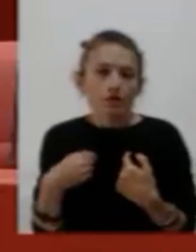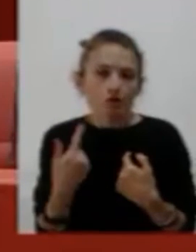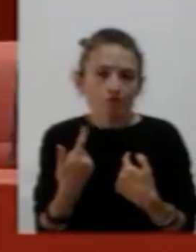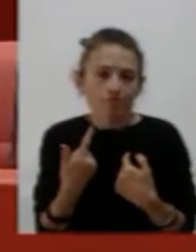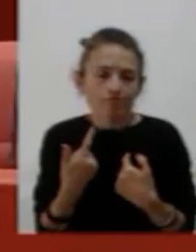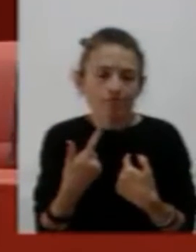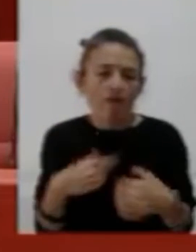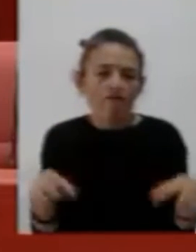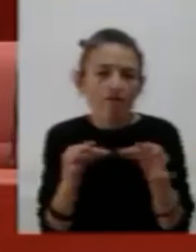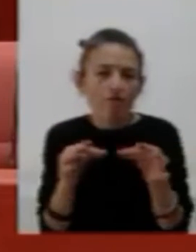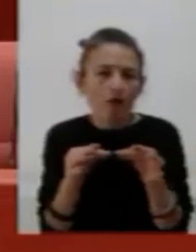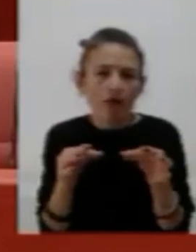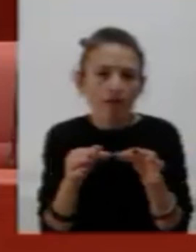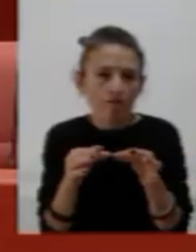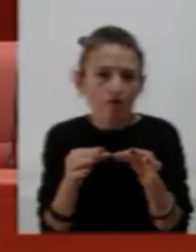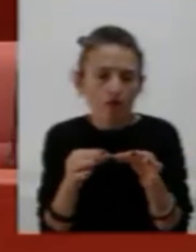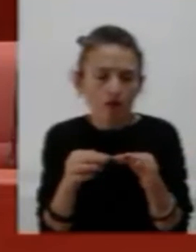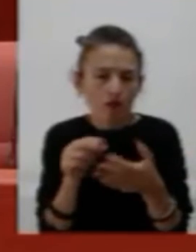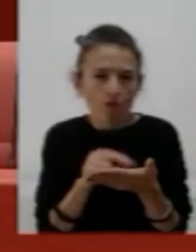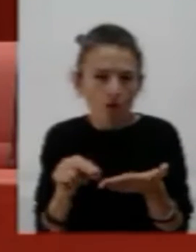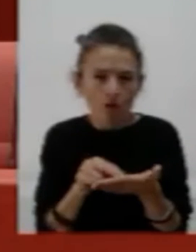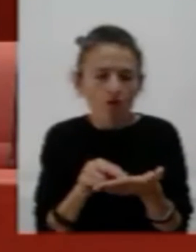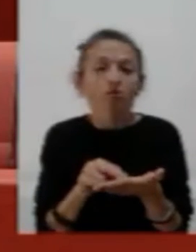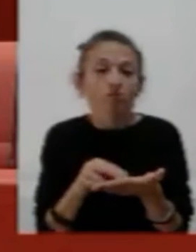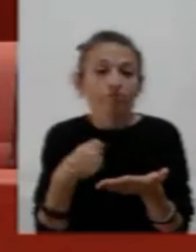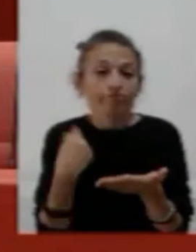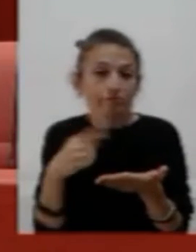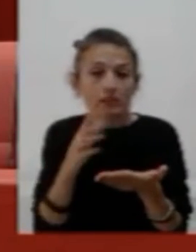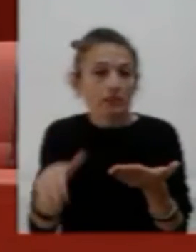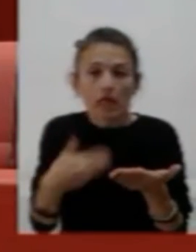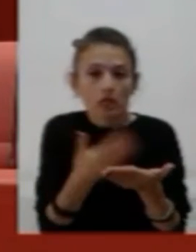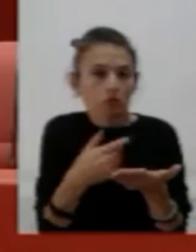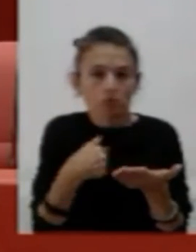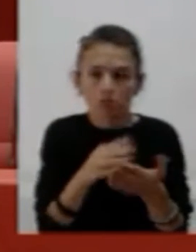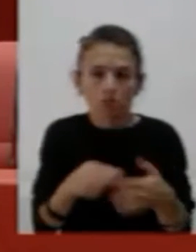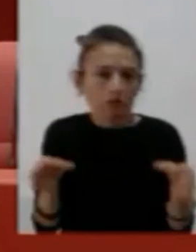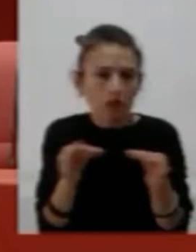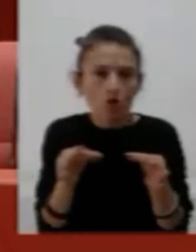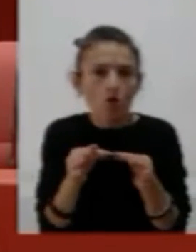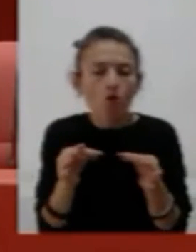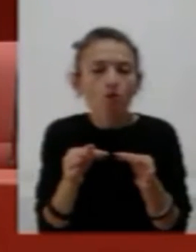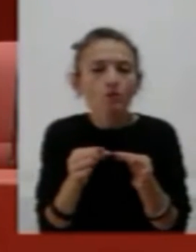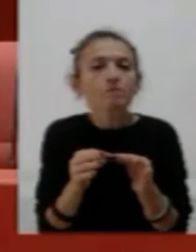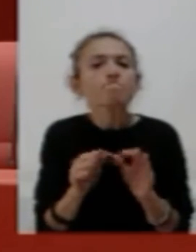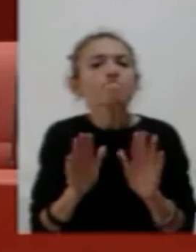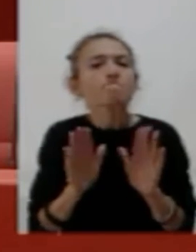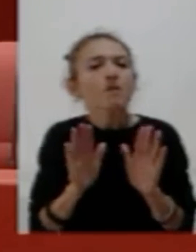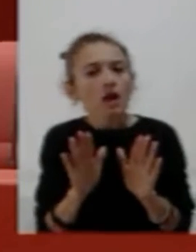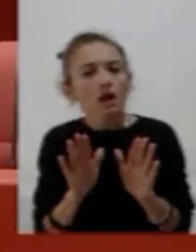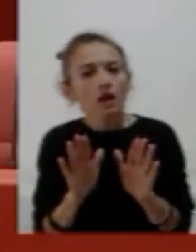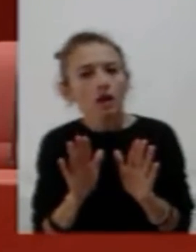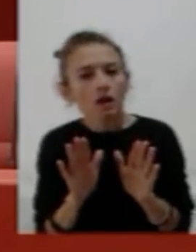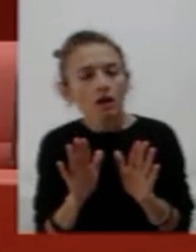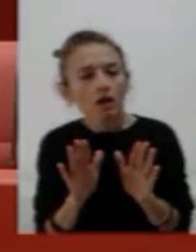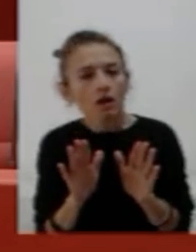presentato, ma ritengo che si potrebbe fare invece una bella